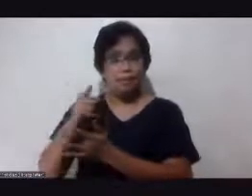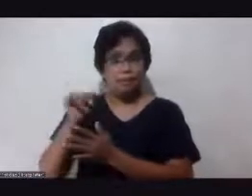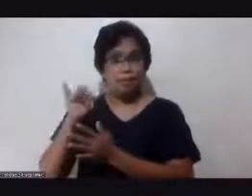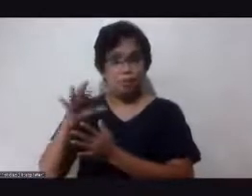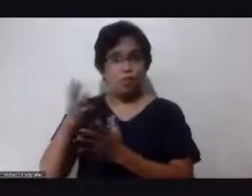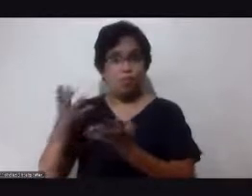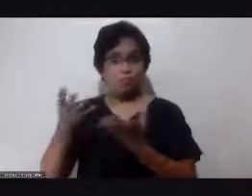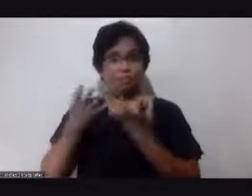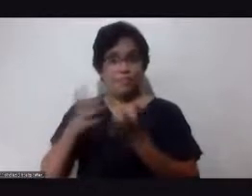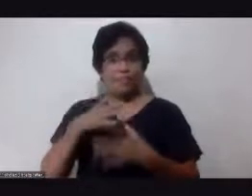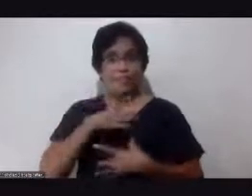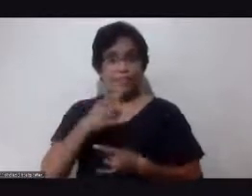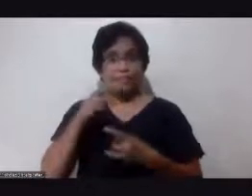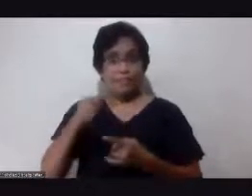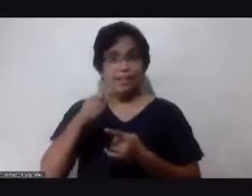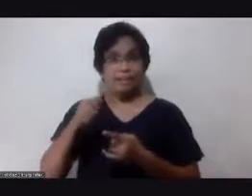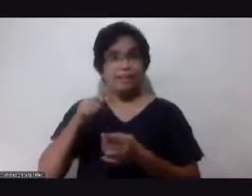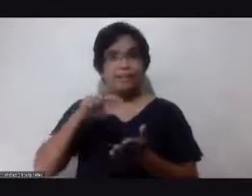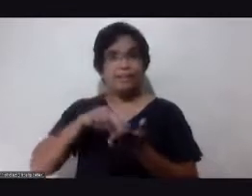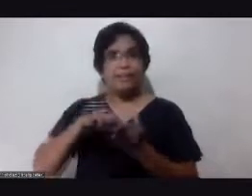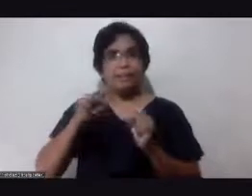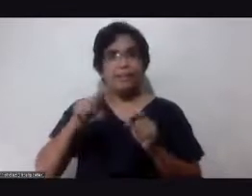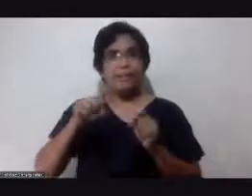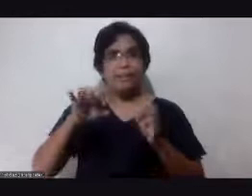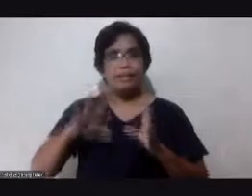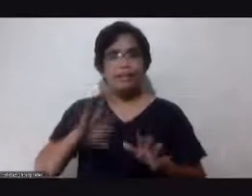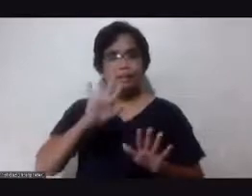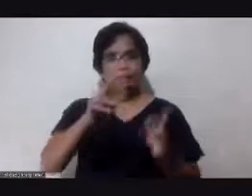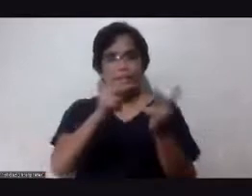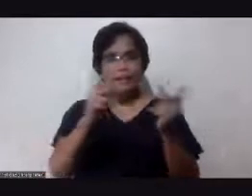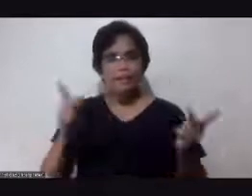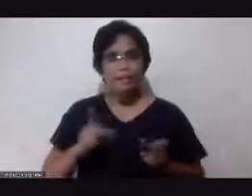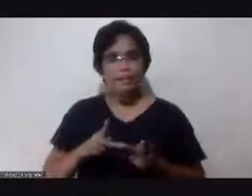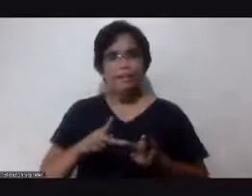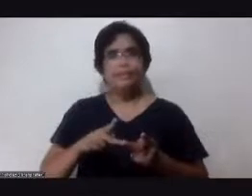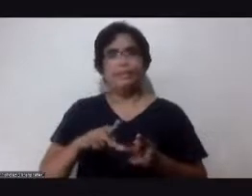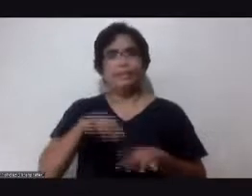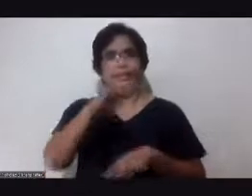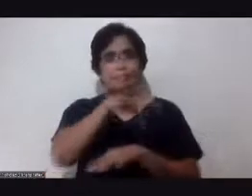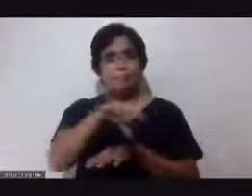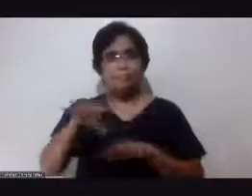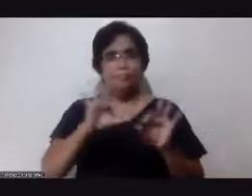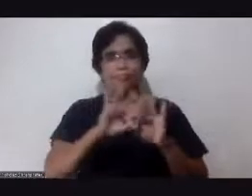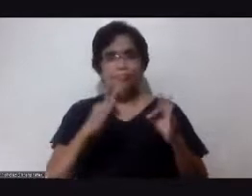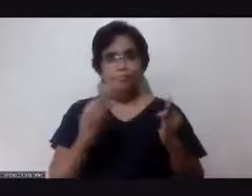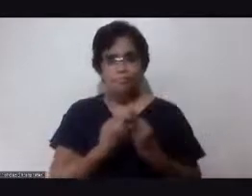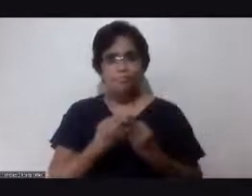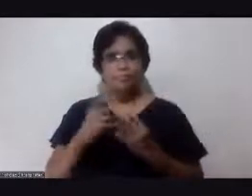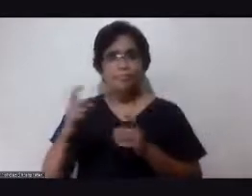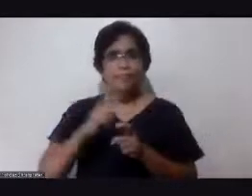lugar, sa inyong mga kapitbahay, o sa inyong pamilya, mag-text lang po kayo sa akin.